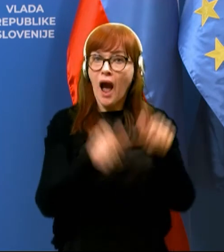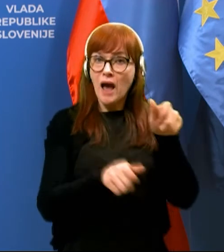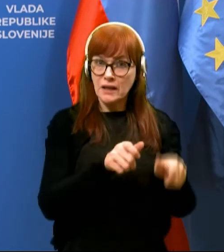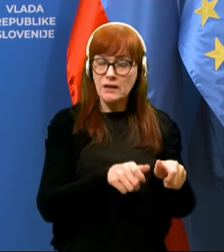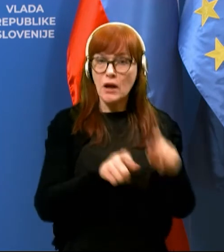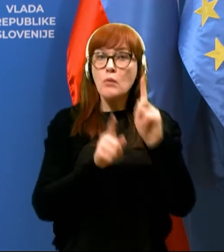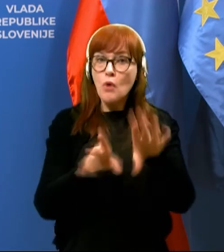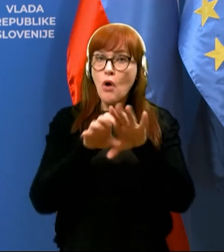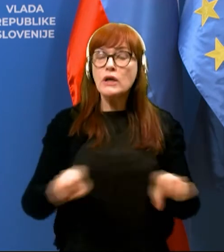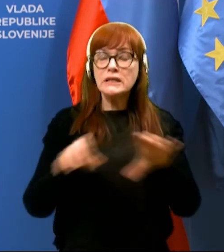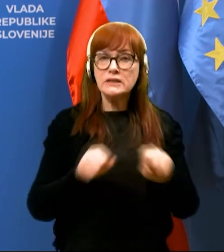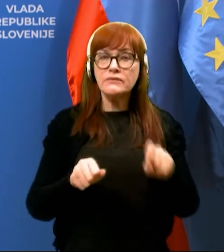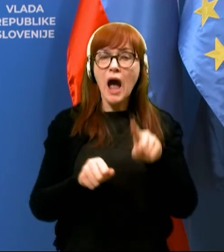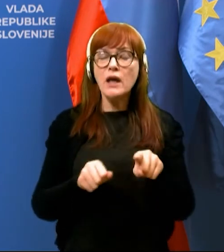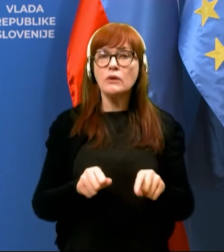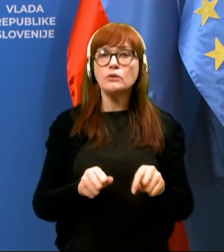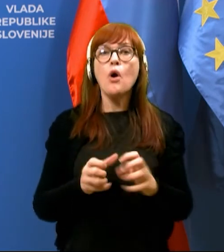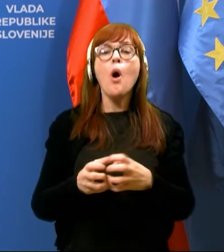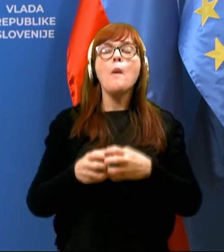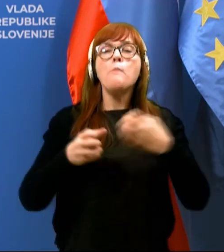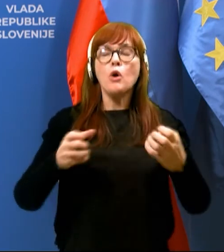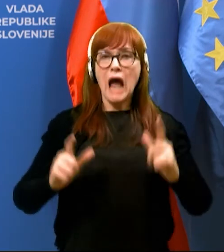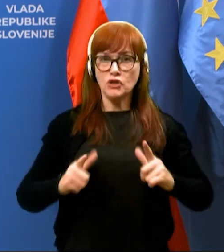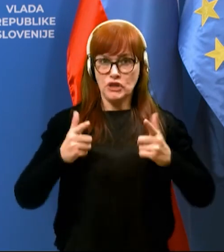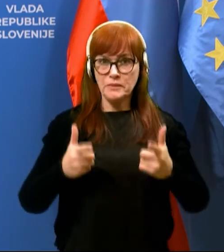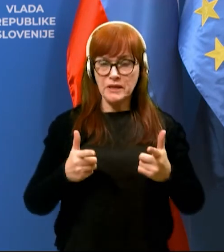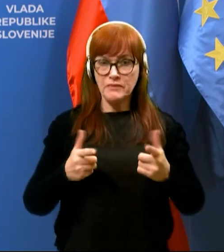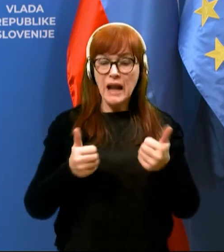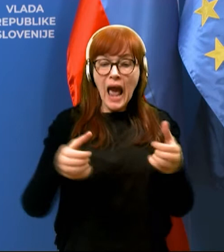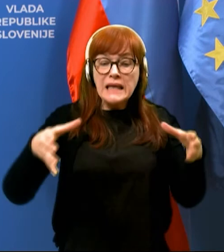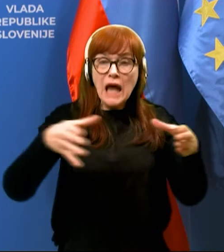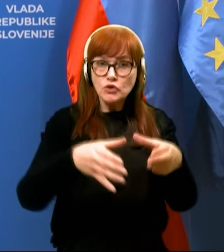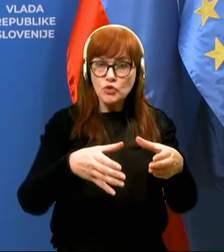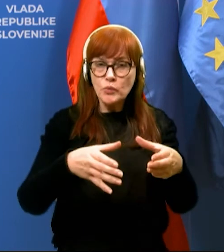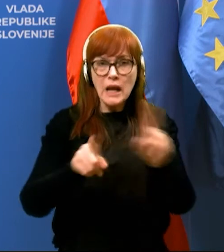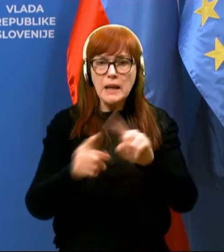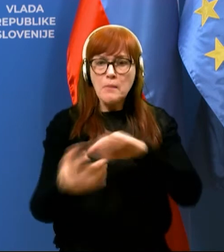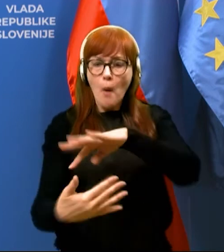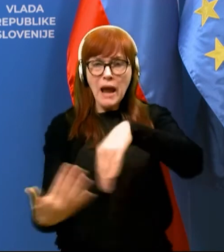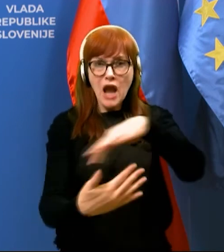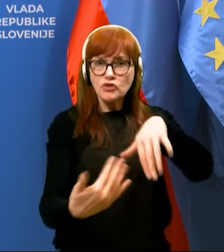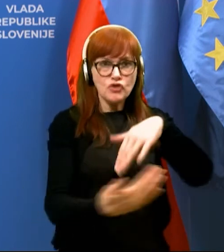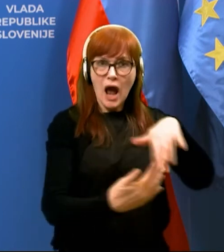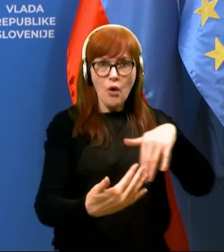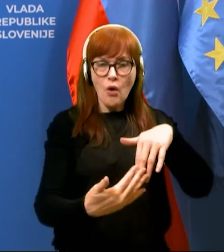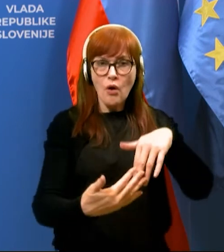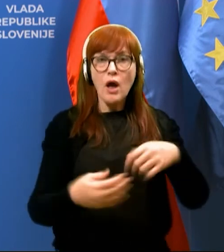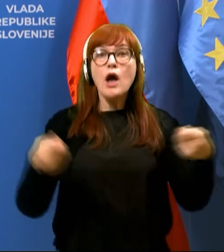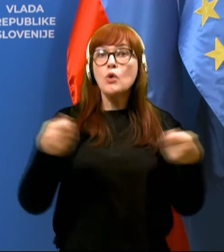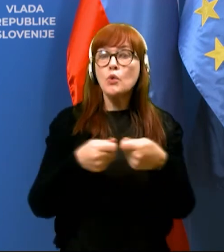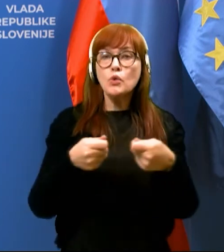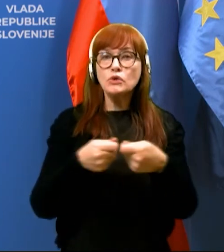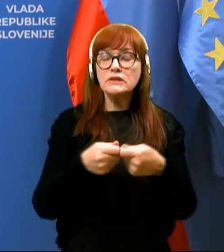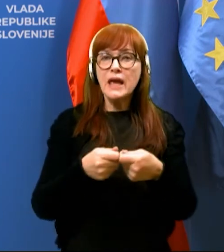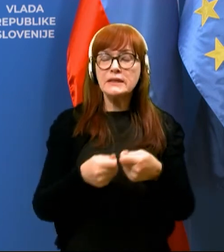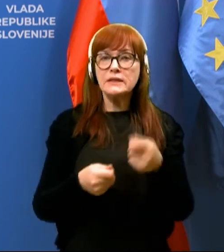seveda izvajal ta OPB v eni, torej skupini, da se ne bo prišlo do mešanja. Kar se tiče